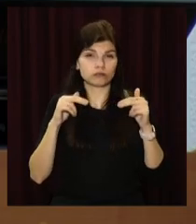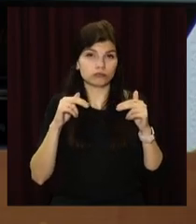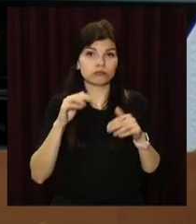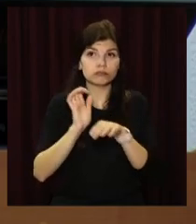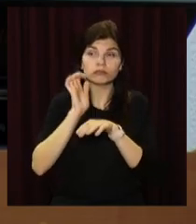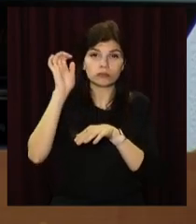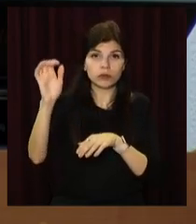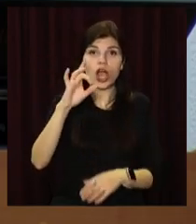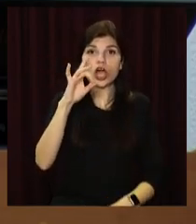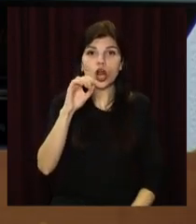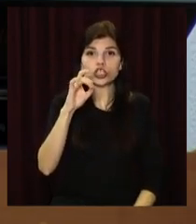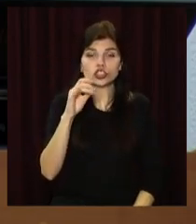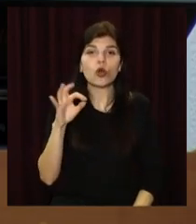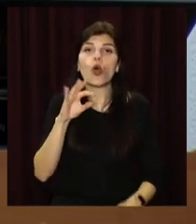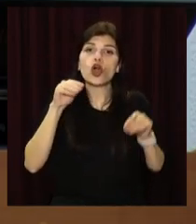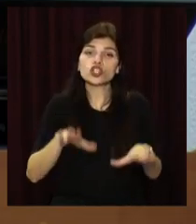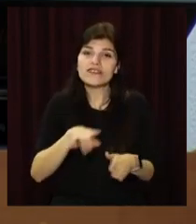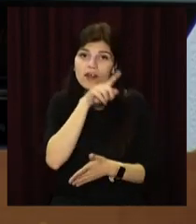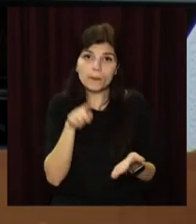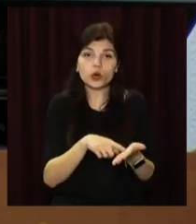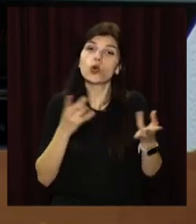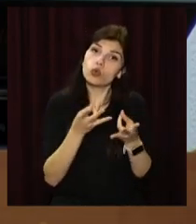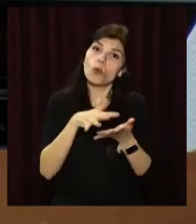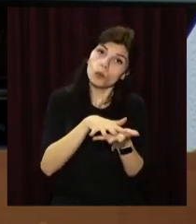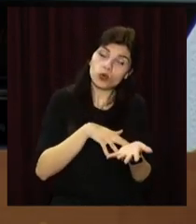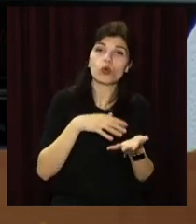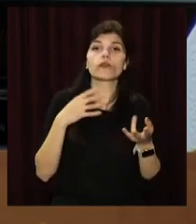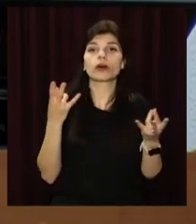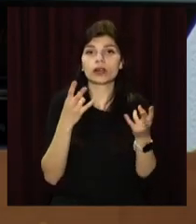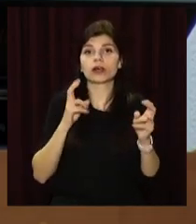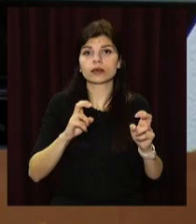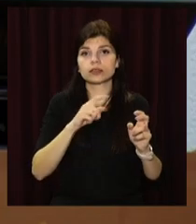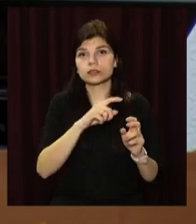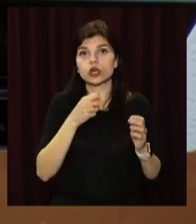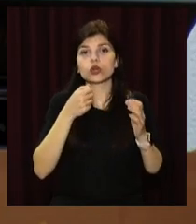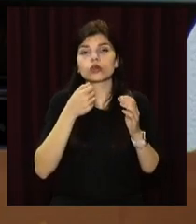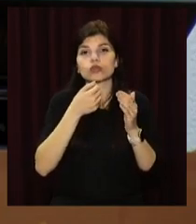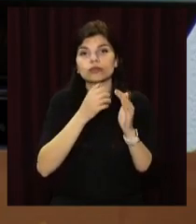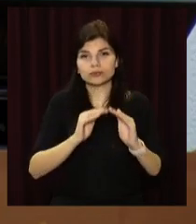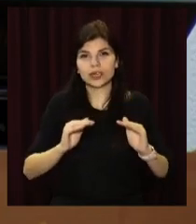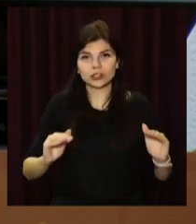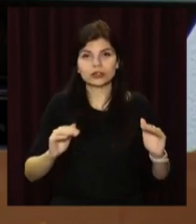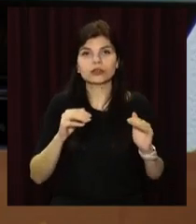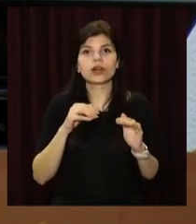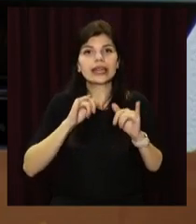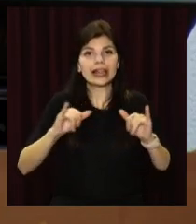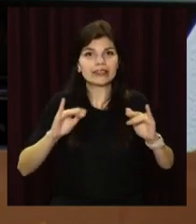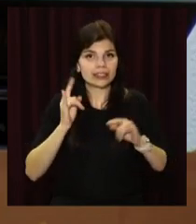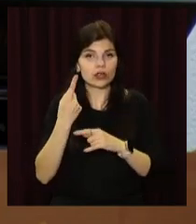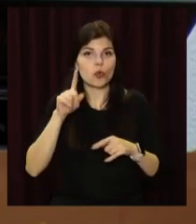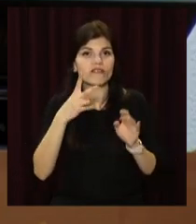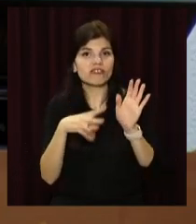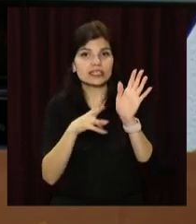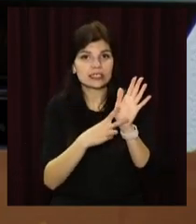адміністрації Валентина Резніченка щодо вирішення питання продовження реконструкції комунального закладу, дошкільний навчальний заклад, Центр розвитку дитини номер